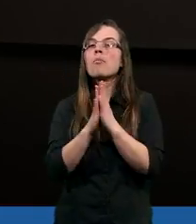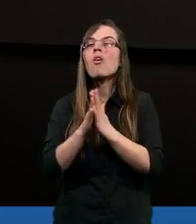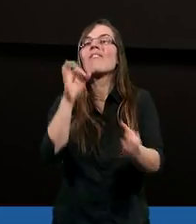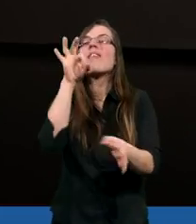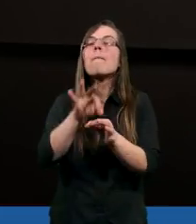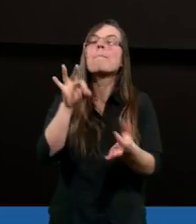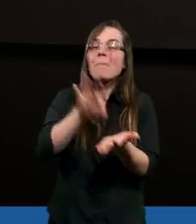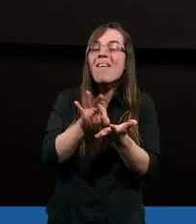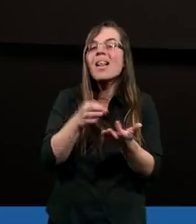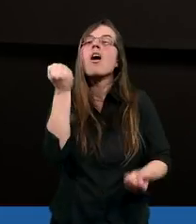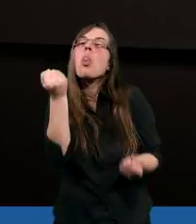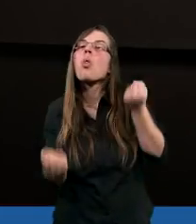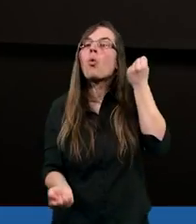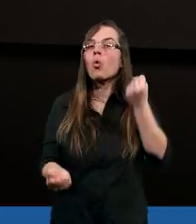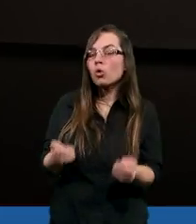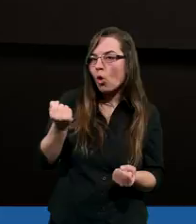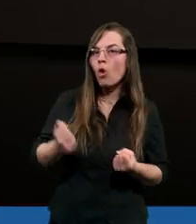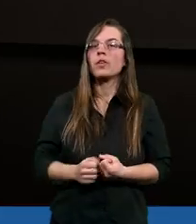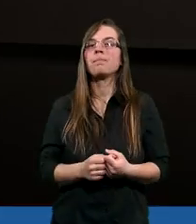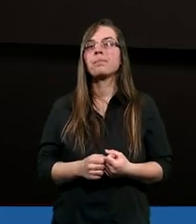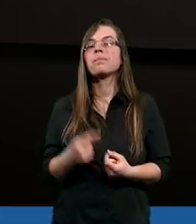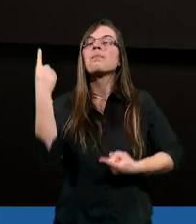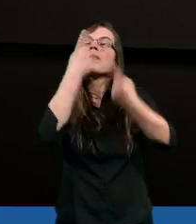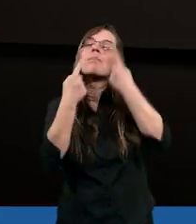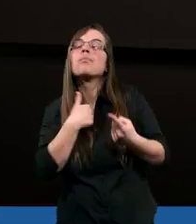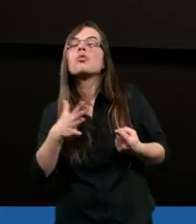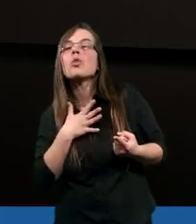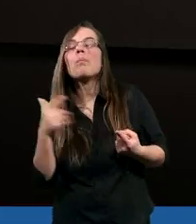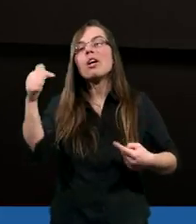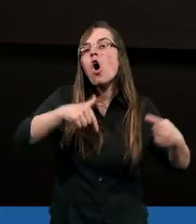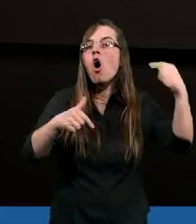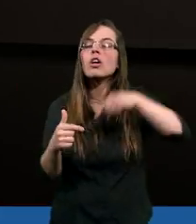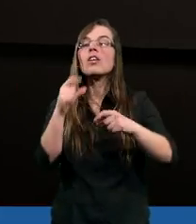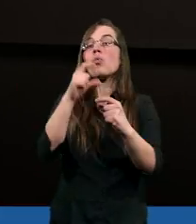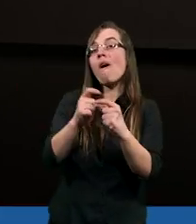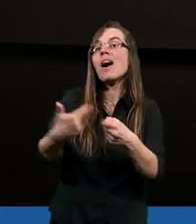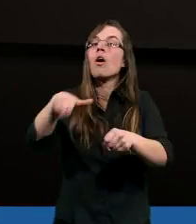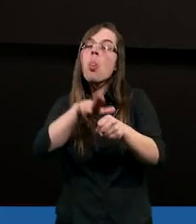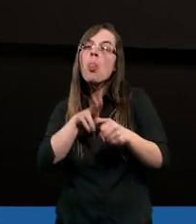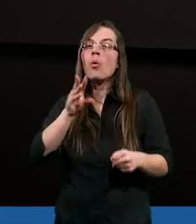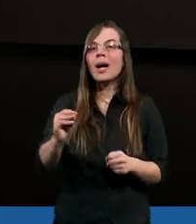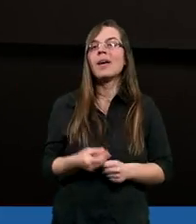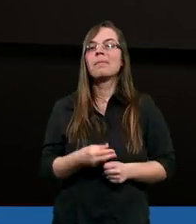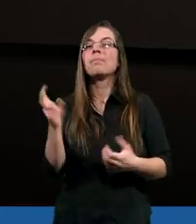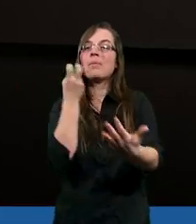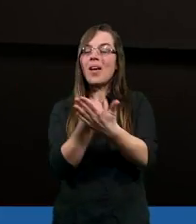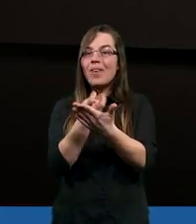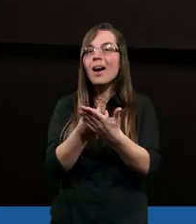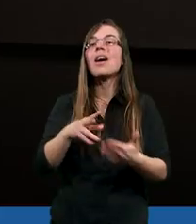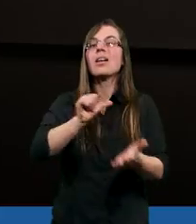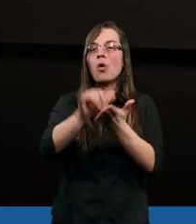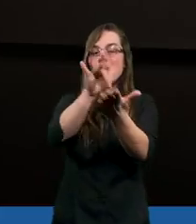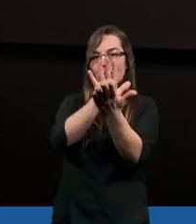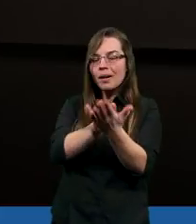pewna trudność. I na myśl przychodzą mi słowa, które w Ewangelii